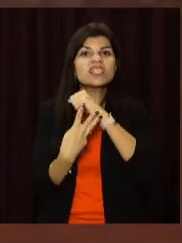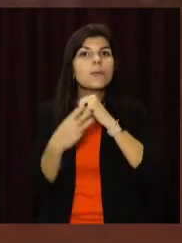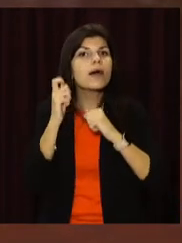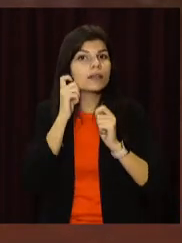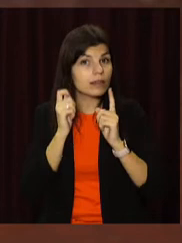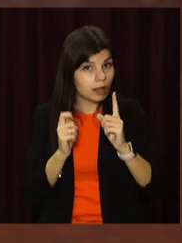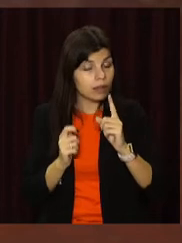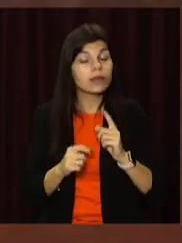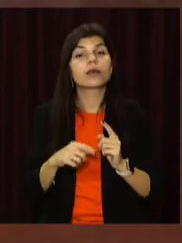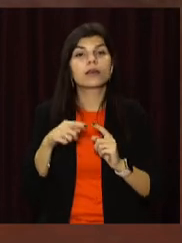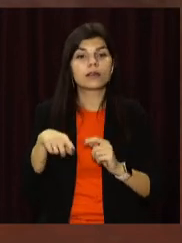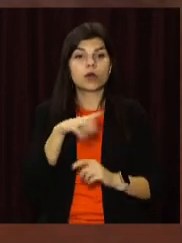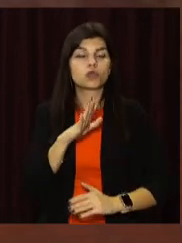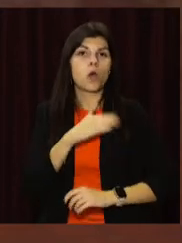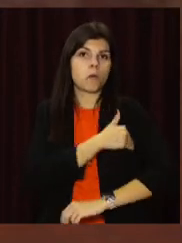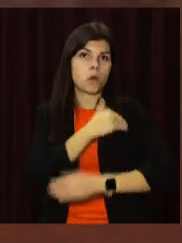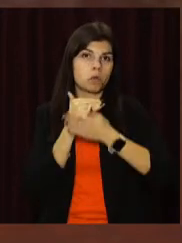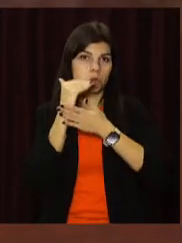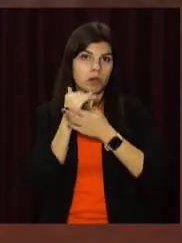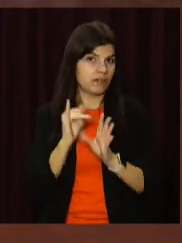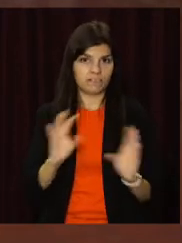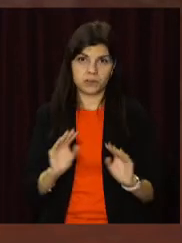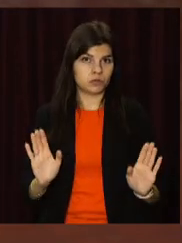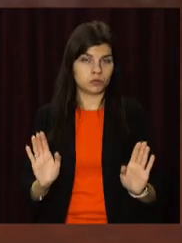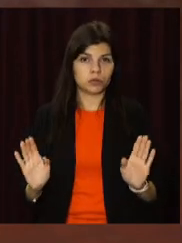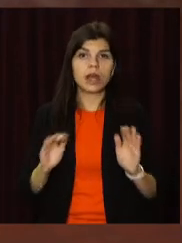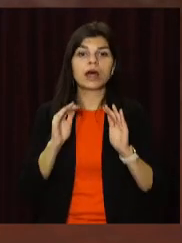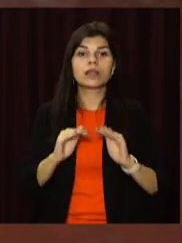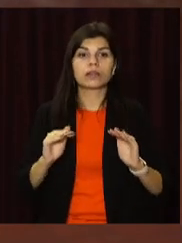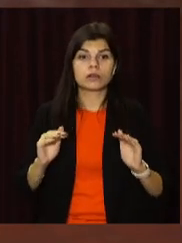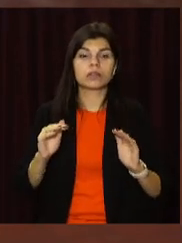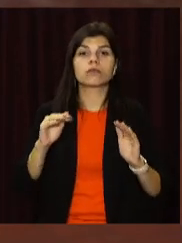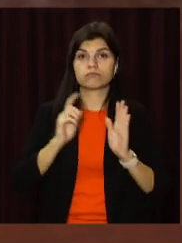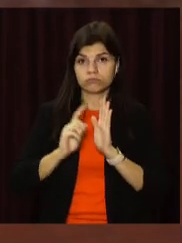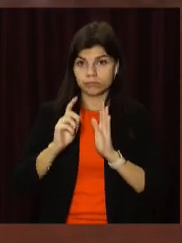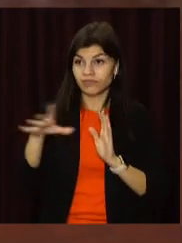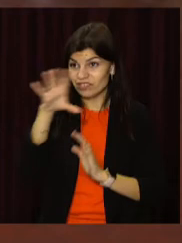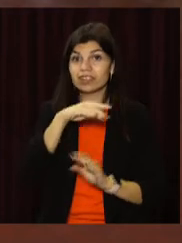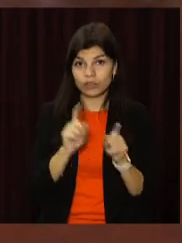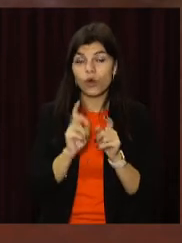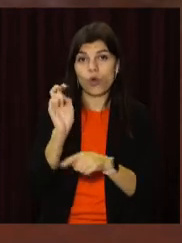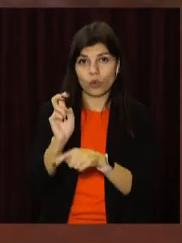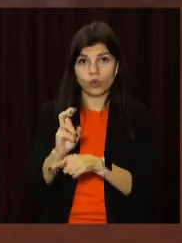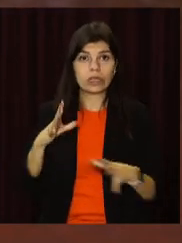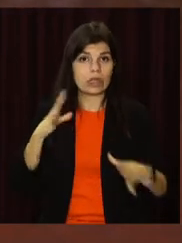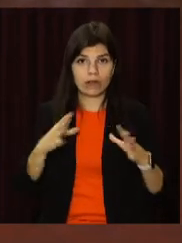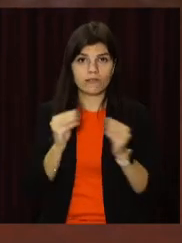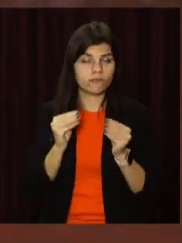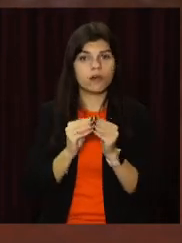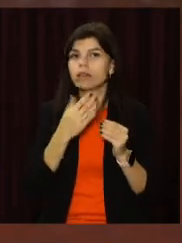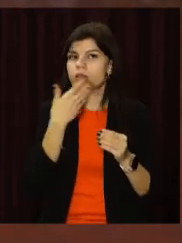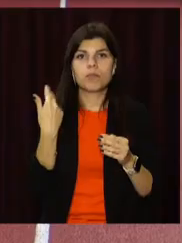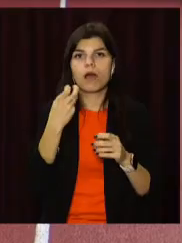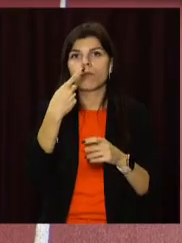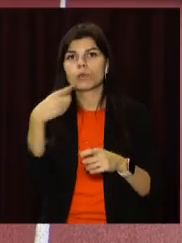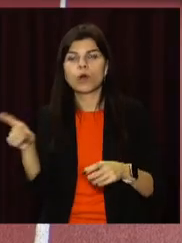І крім піднятию температури ми нічого не побачили. Діти входять в звичайний тренувальний режим і вони не випадають з тренувального